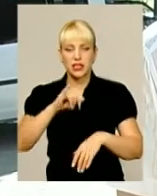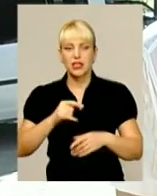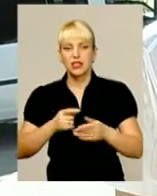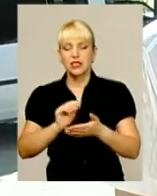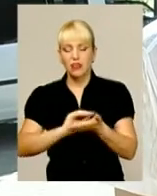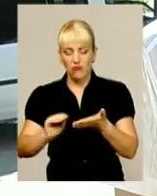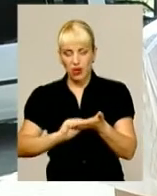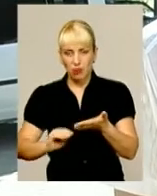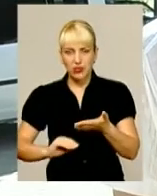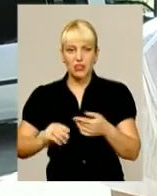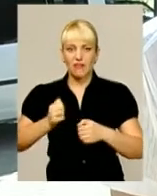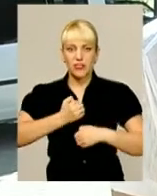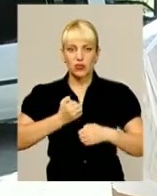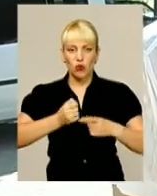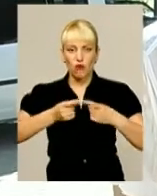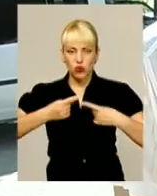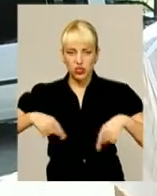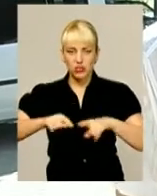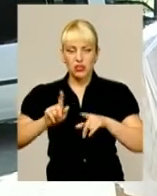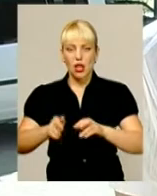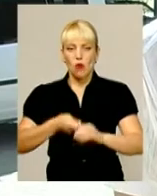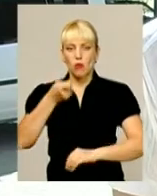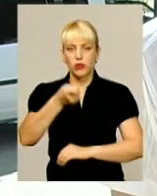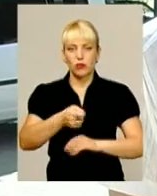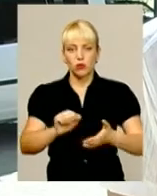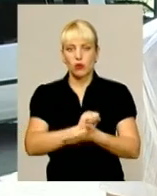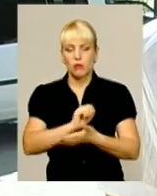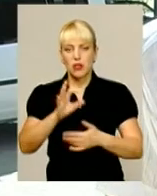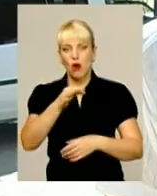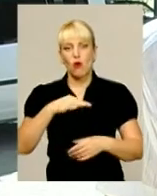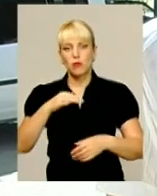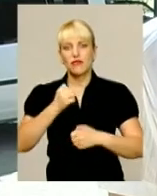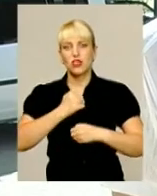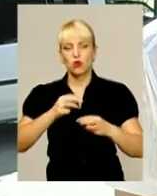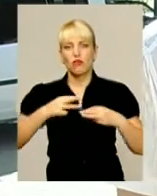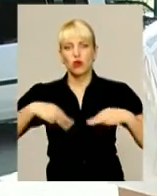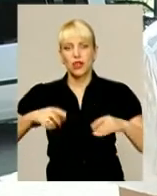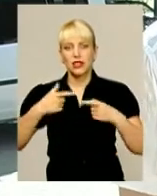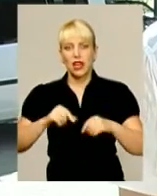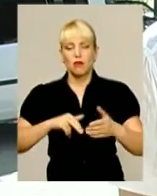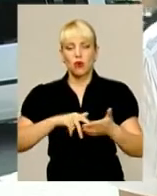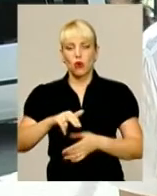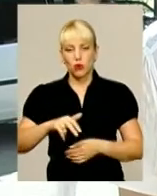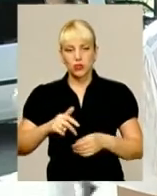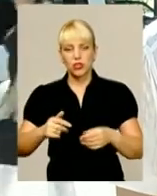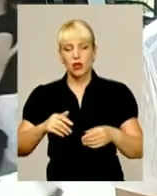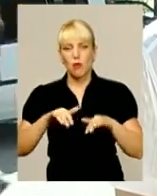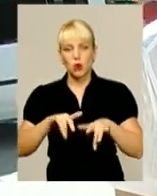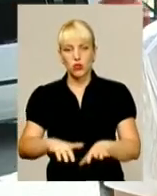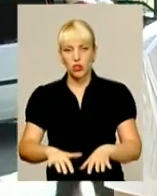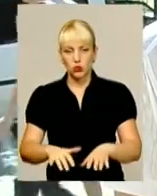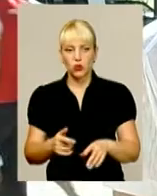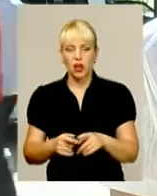виписки з військової частини, вони подають ці документи на обласний військовий комісаріат, де і проходить процедура